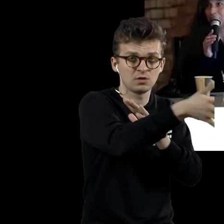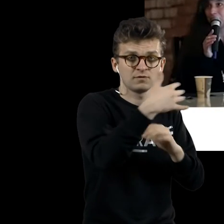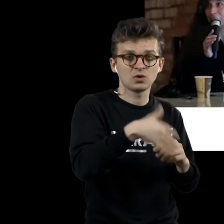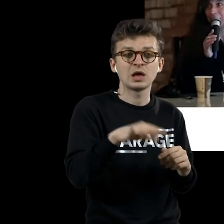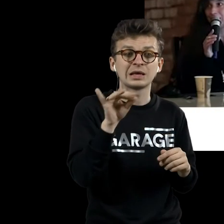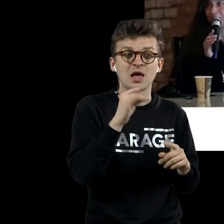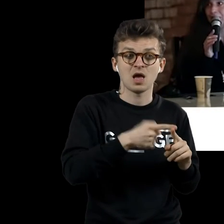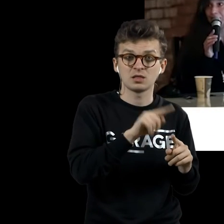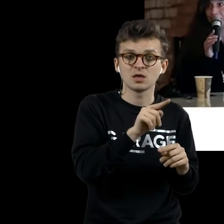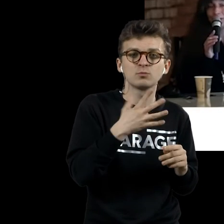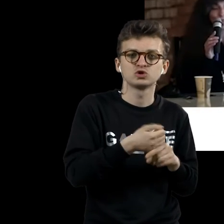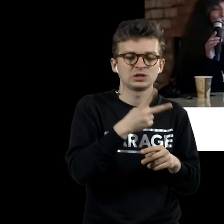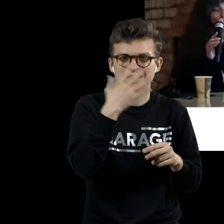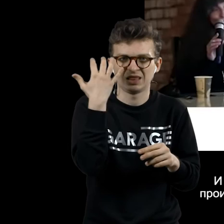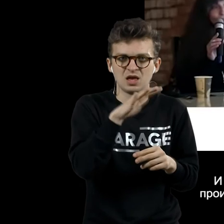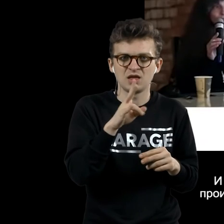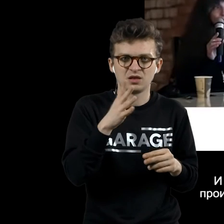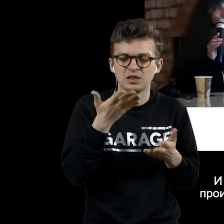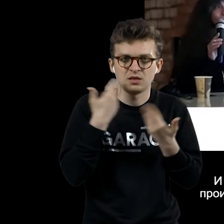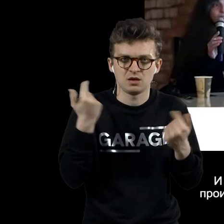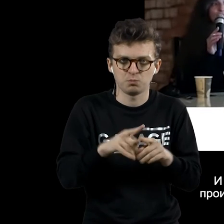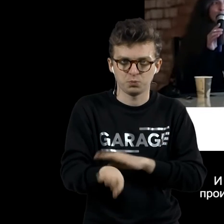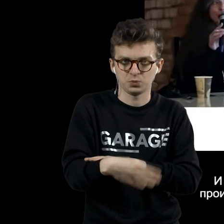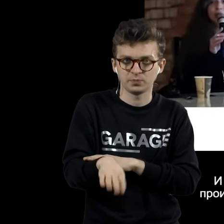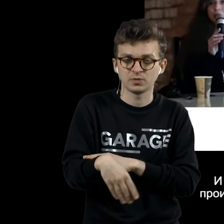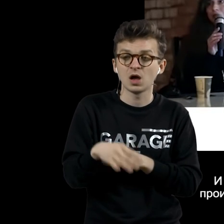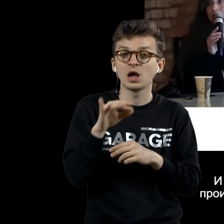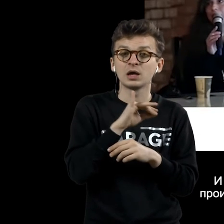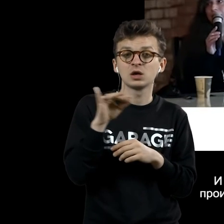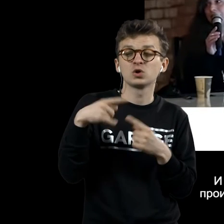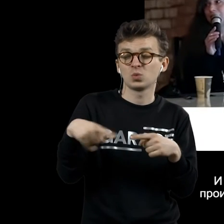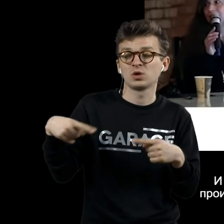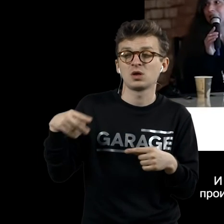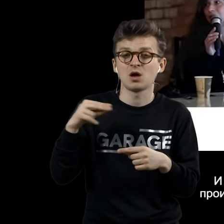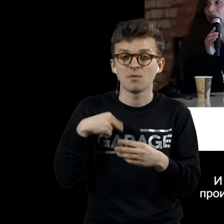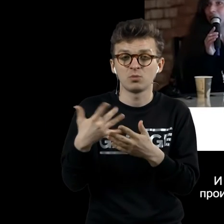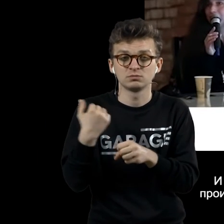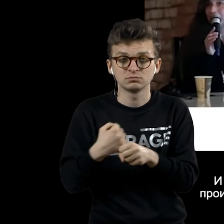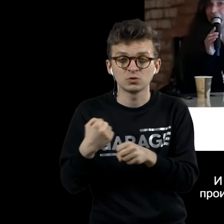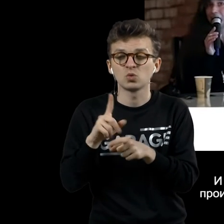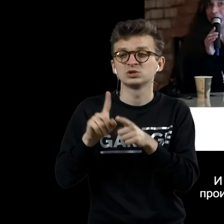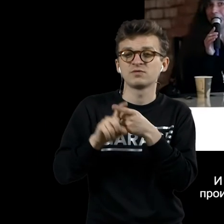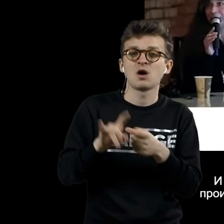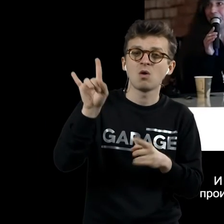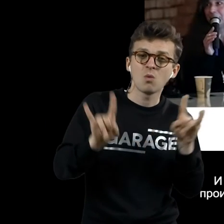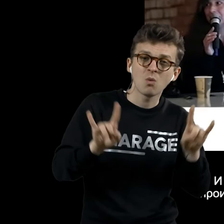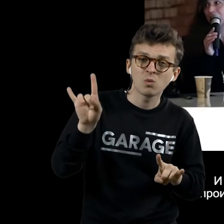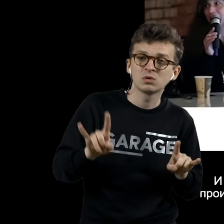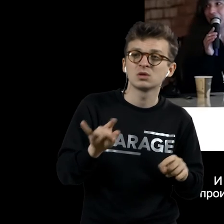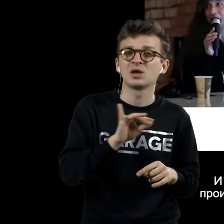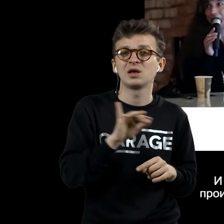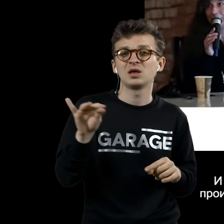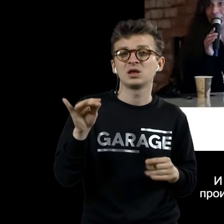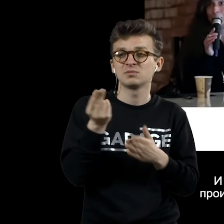работа, которая является невидимой. И две работы, которые, так или иначе, связаны с окнами и с произведениями, на